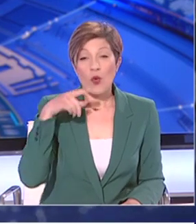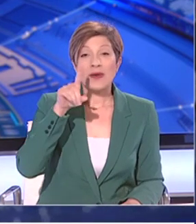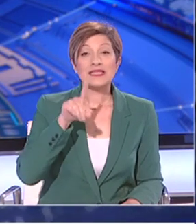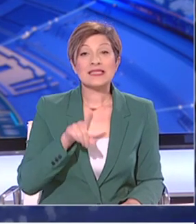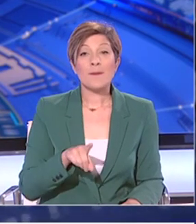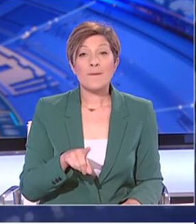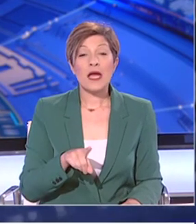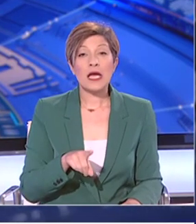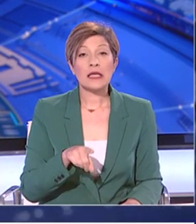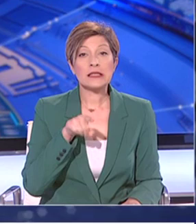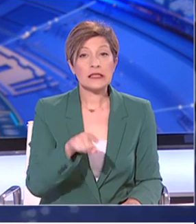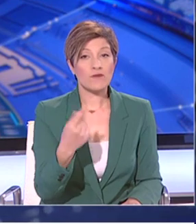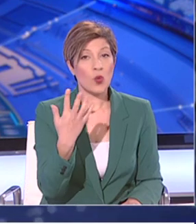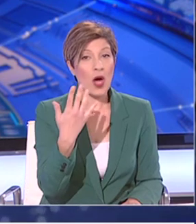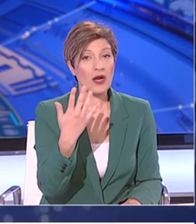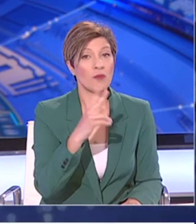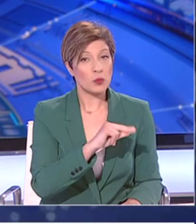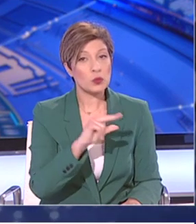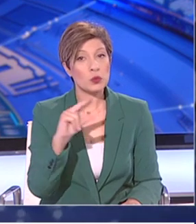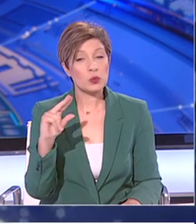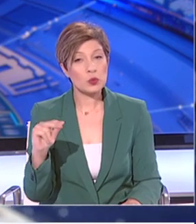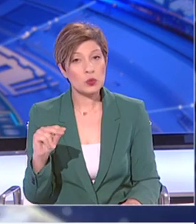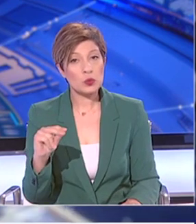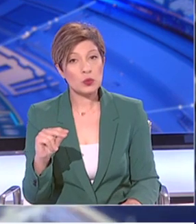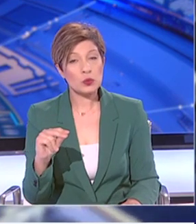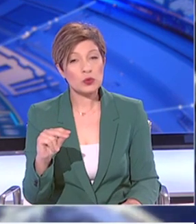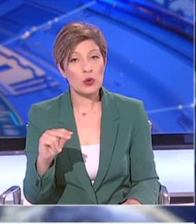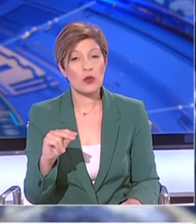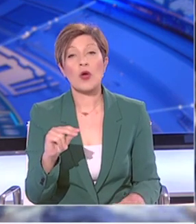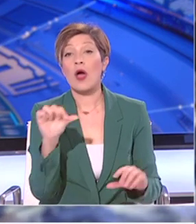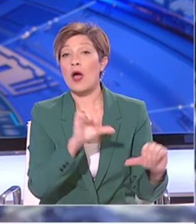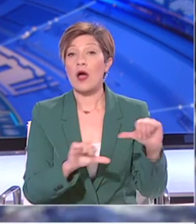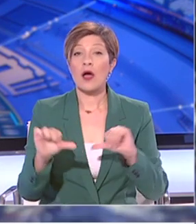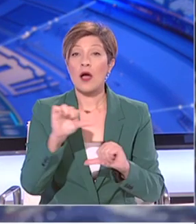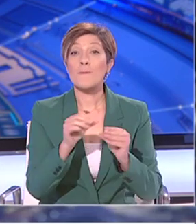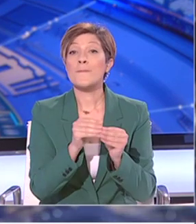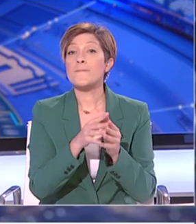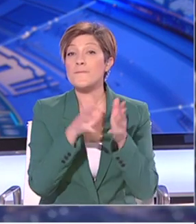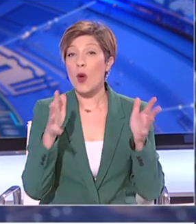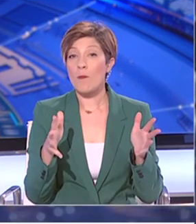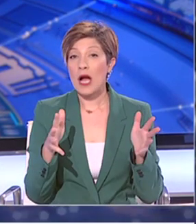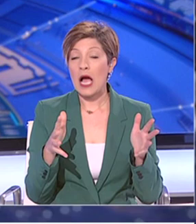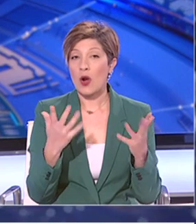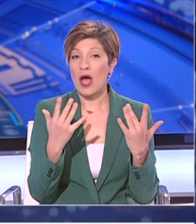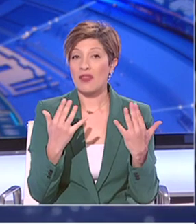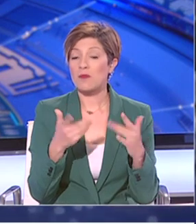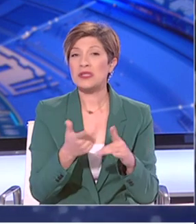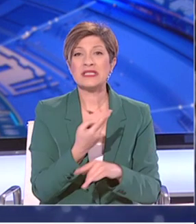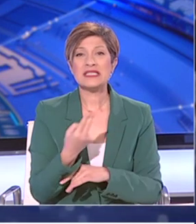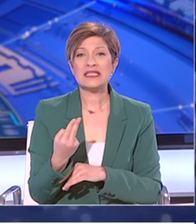είχαμε παρόμοιο αριθμό κρουσμάτος σε πολύ μεγαλύτερο αριθμό εργαστηριακών διαγνώσεων. Αυτό τι σημαίνει?